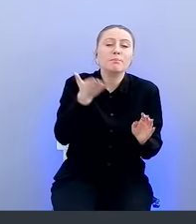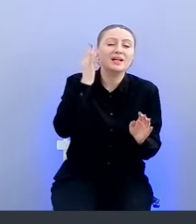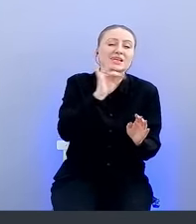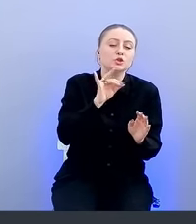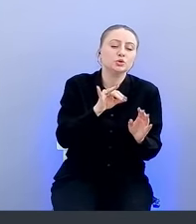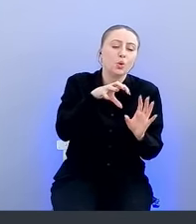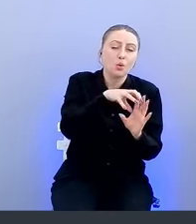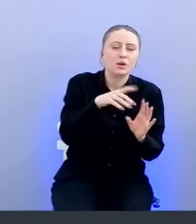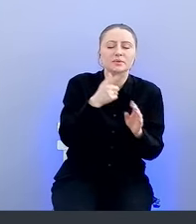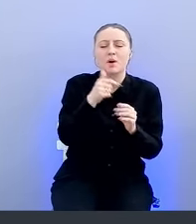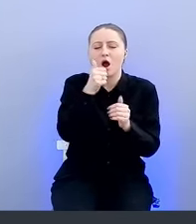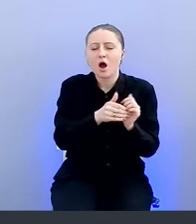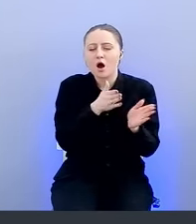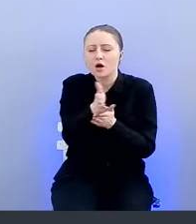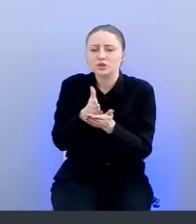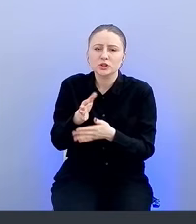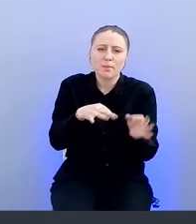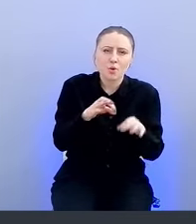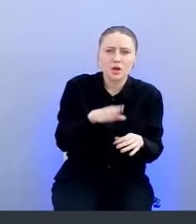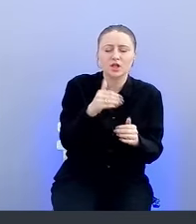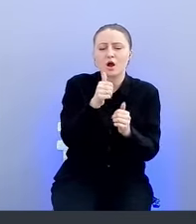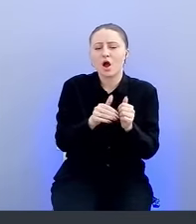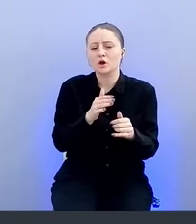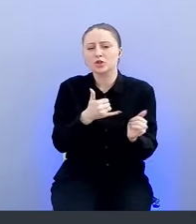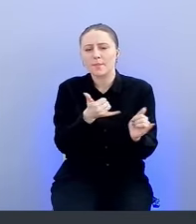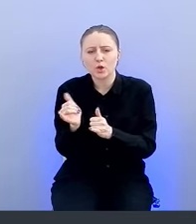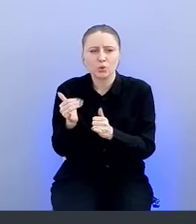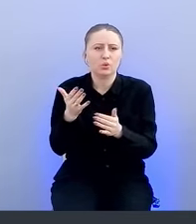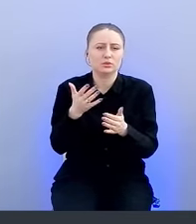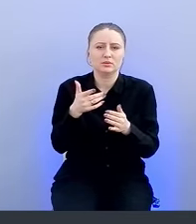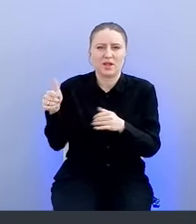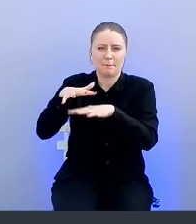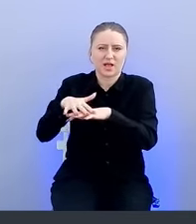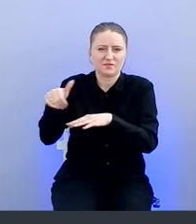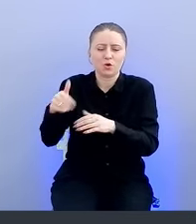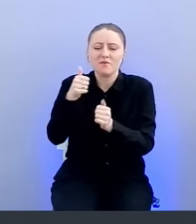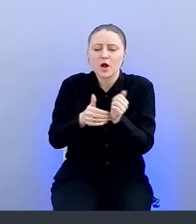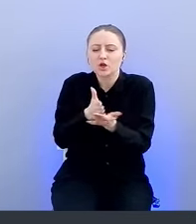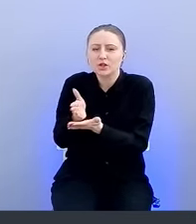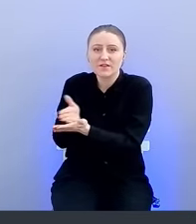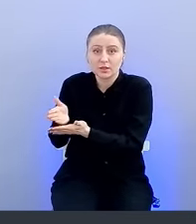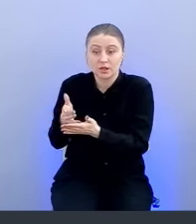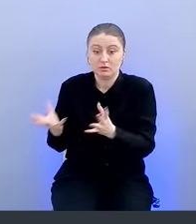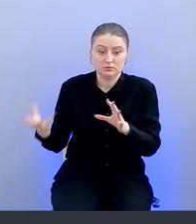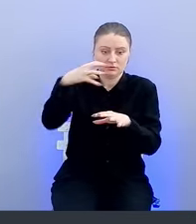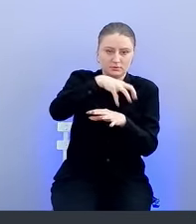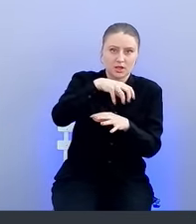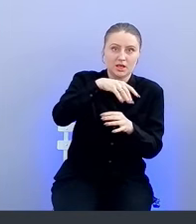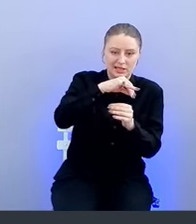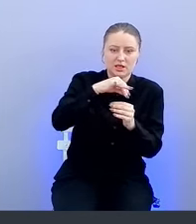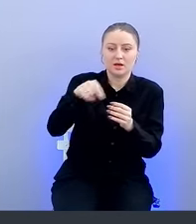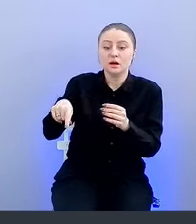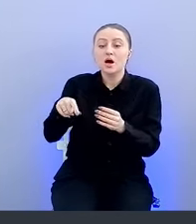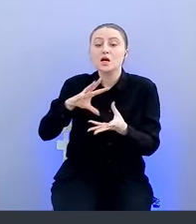рамках каждого проекта, каждого продукта, ну это сущности на платформе, в каждой ветке укладываются результаты